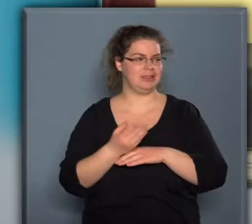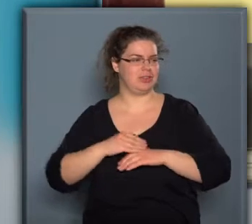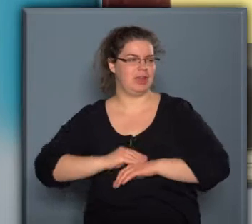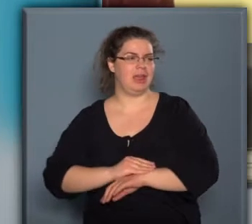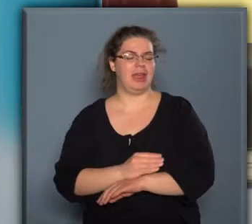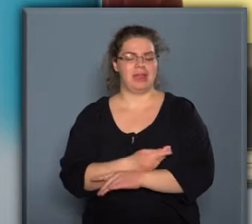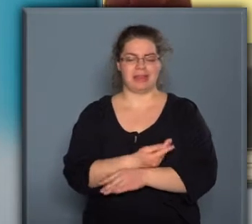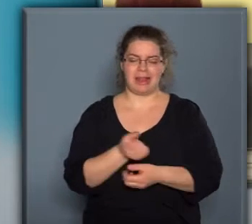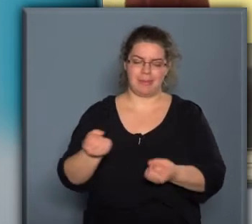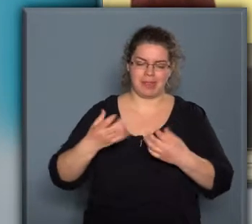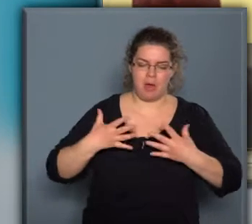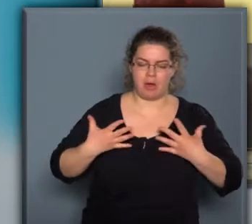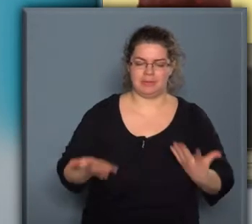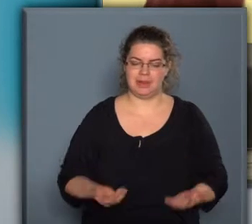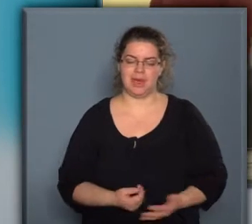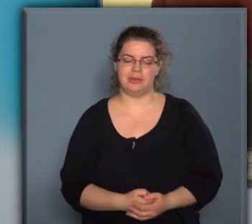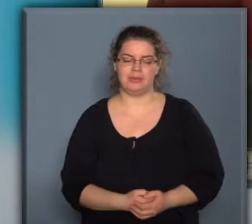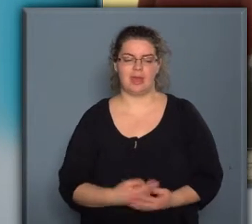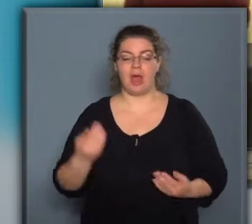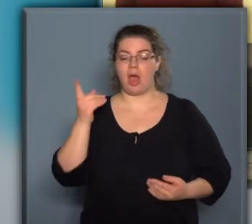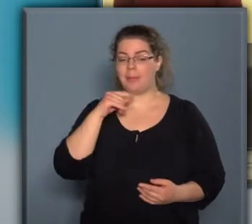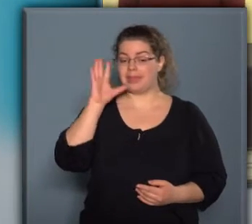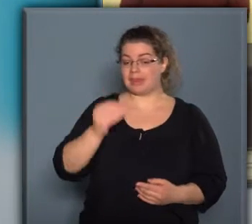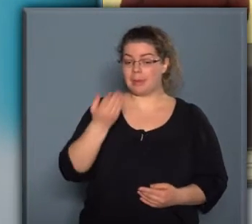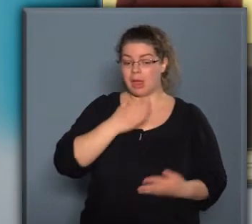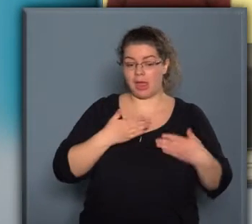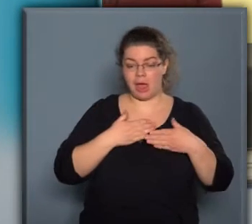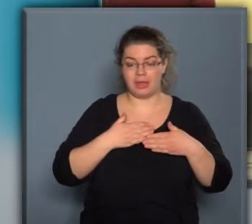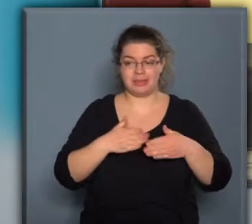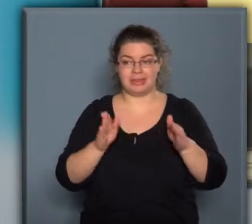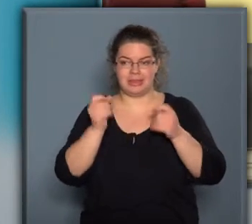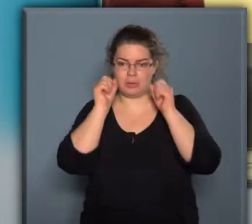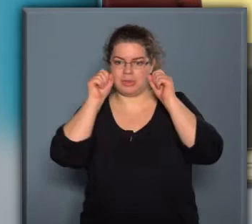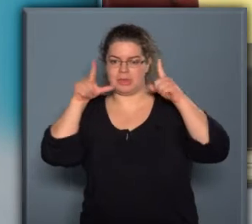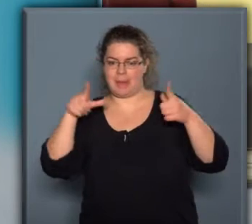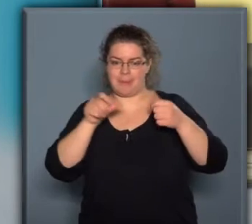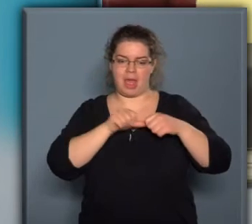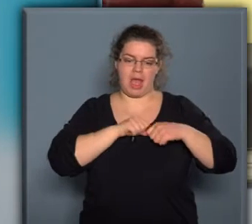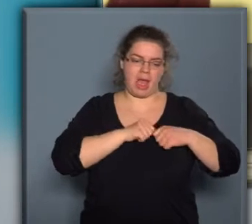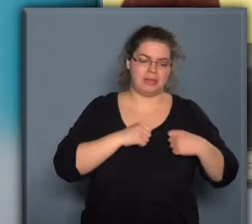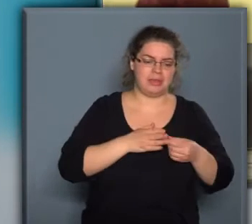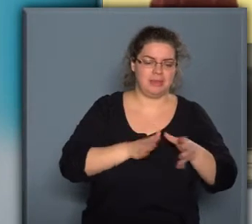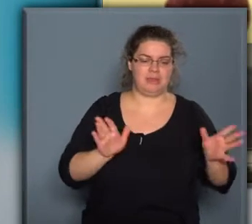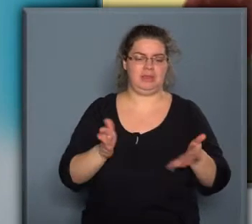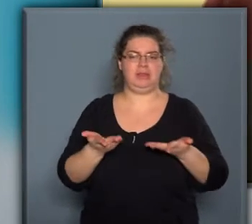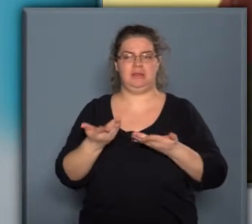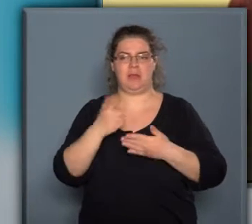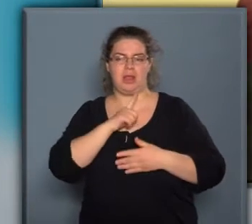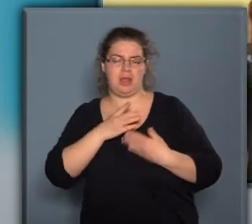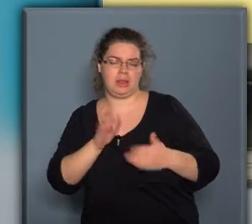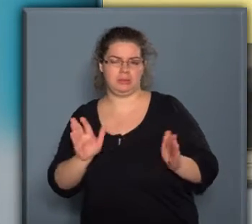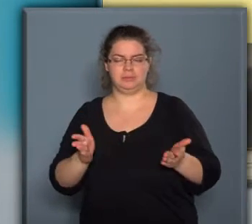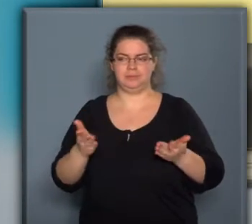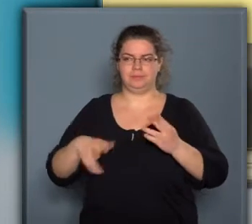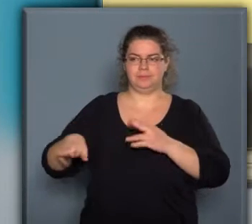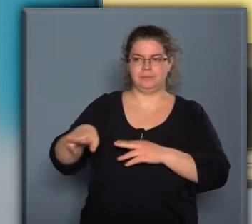érzelem, egy hatás. Amit az ember, ha nyitott szemmel, lélekkel, szívvel néz maga